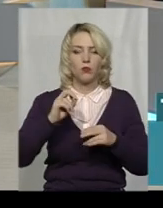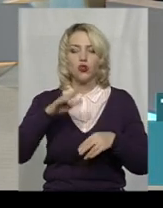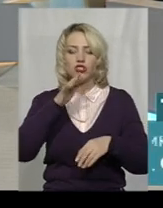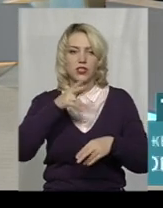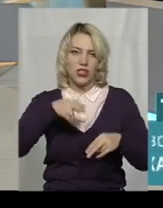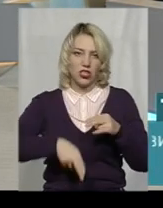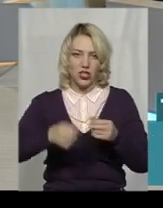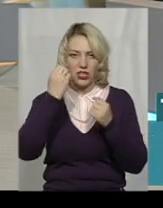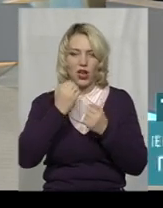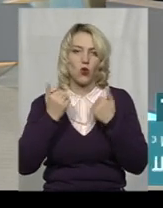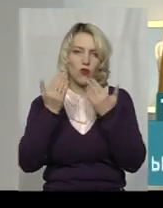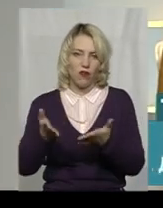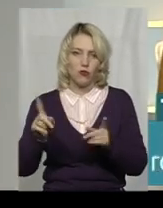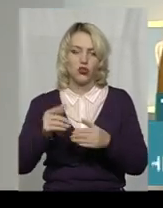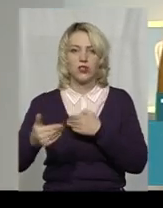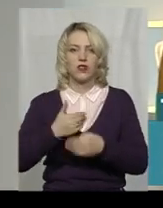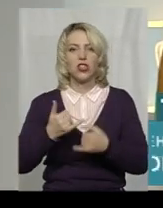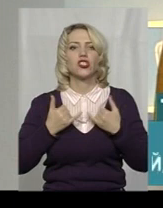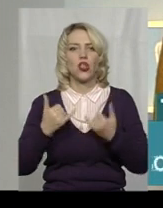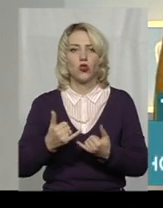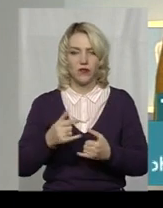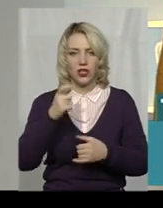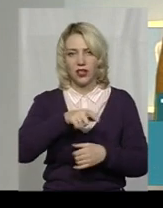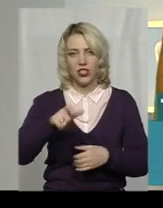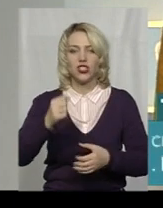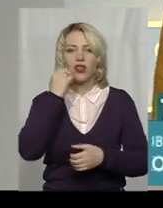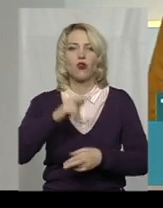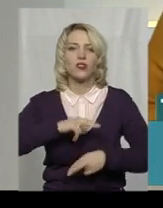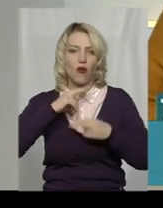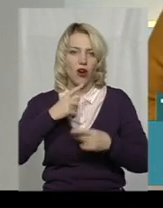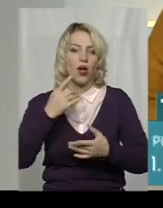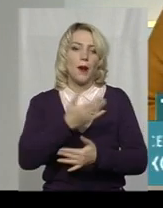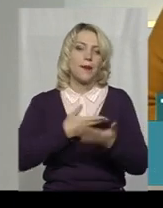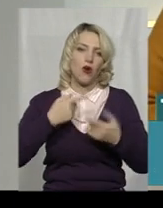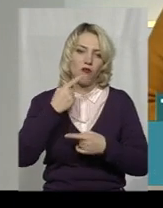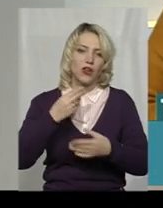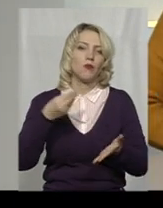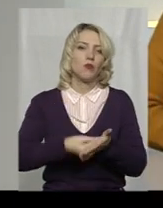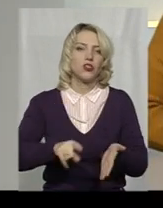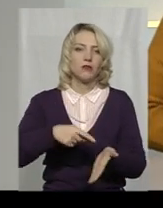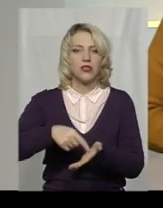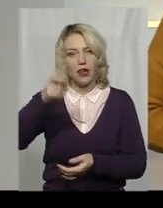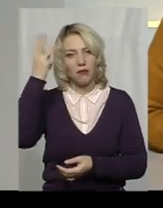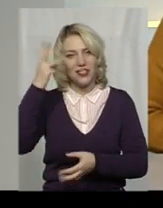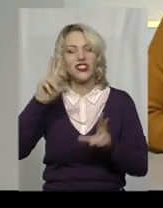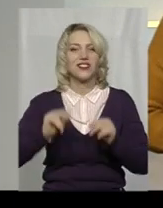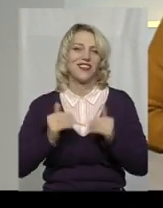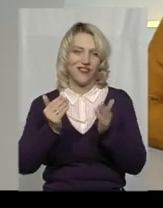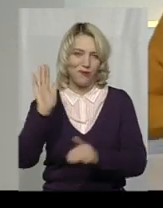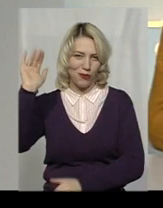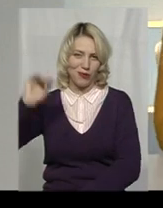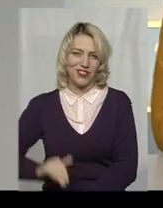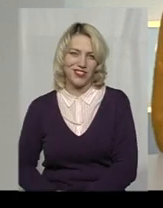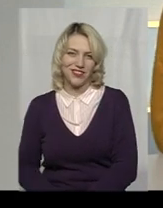час ефіру. Дякую вам, що завітали. Шановні, дякую всім за увагу. Ми говорили сьогодні про бюджет міста Хмельницького. Нехай щастить вдалих